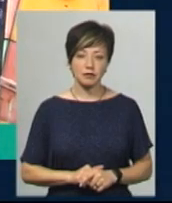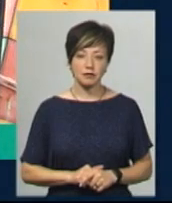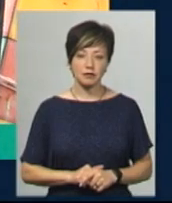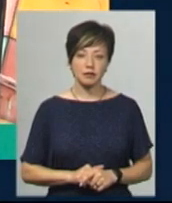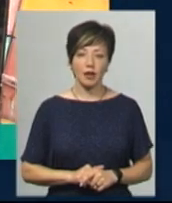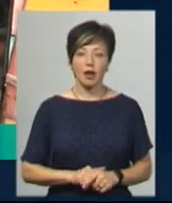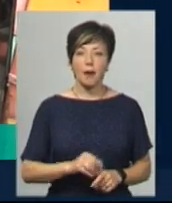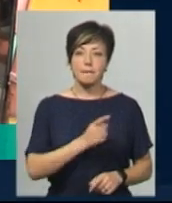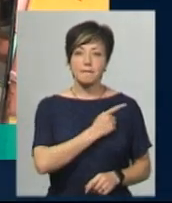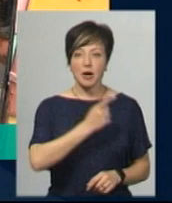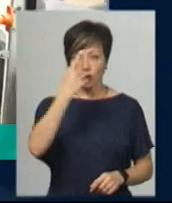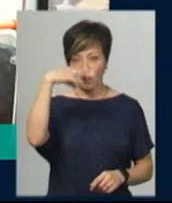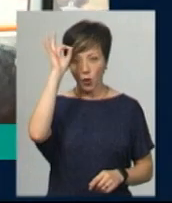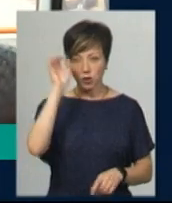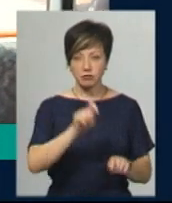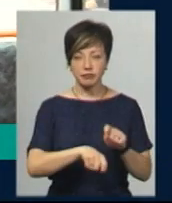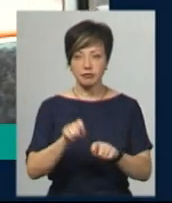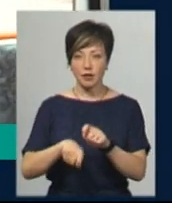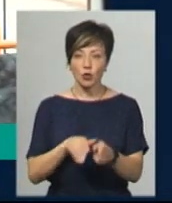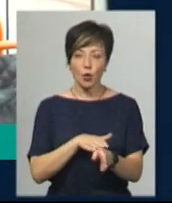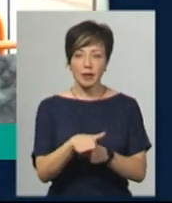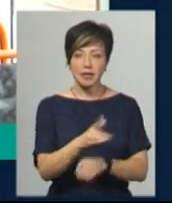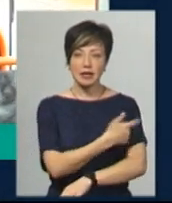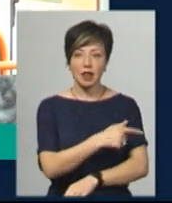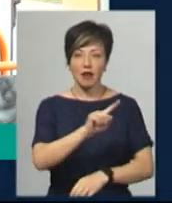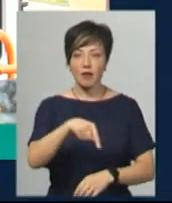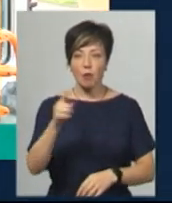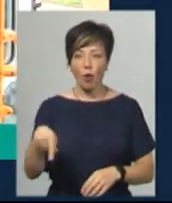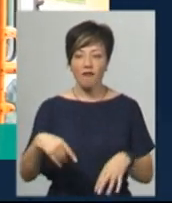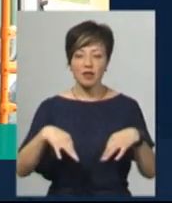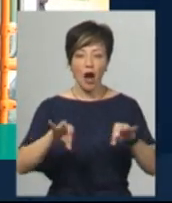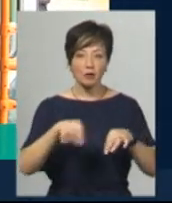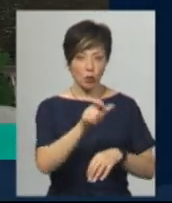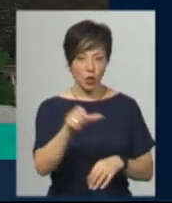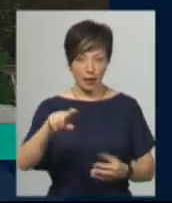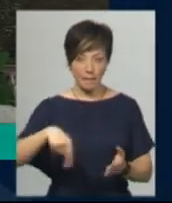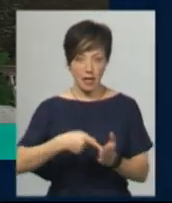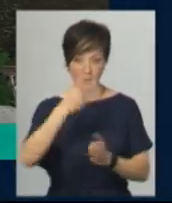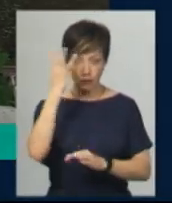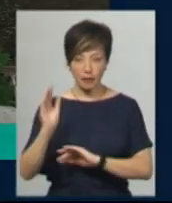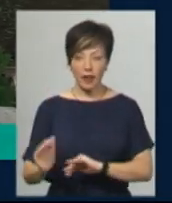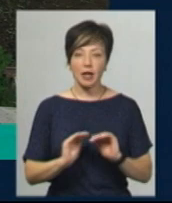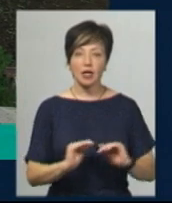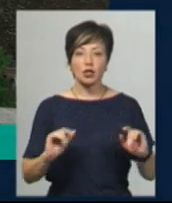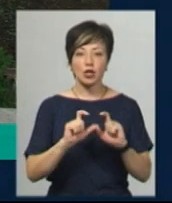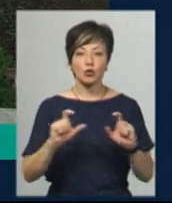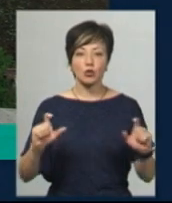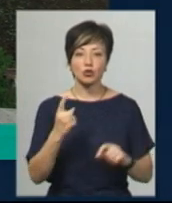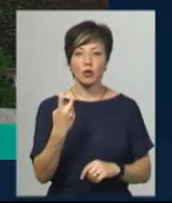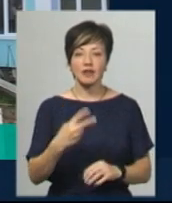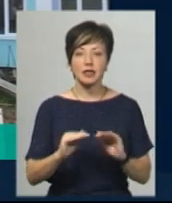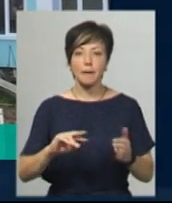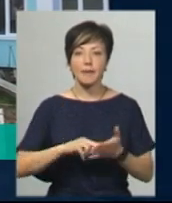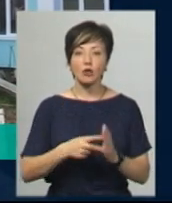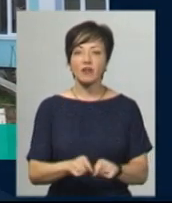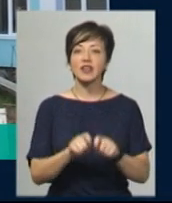Патрульна поліція провела рейд з дотримання санітарних вимог у громадському транспорті Хмельницького. Дошкільний навчальний заклад на 120 дітей